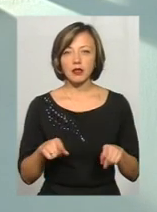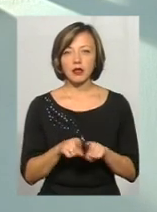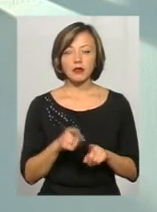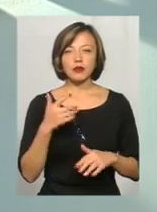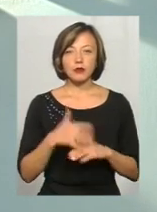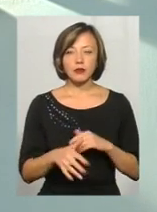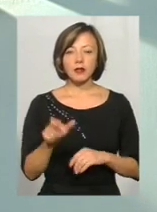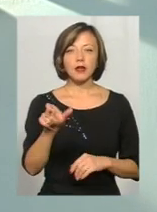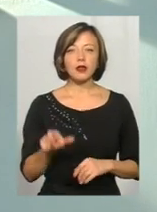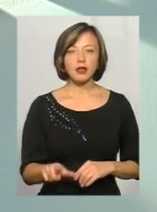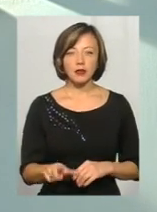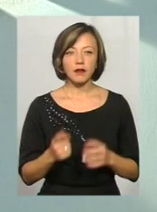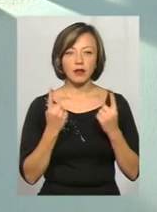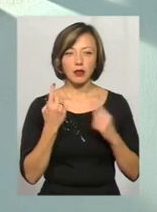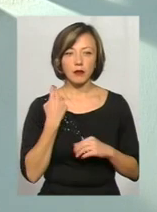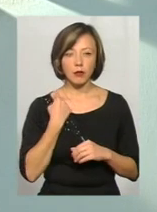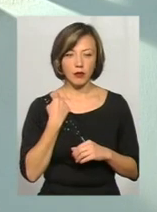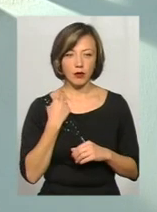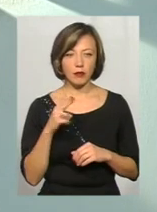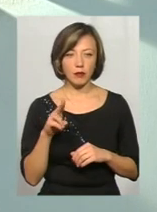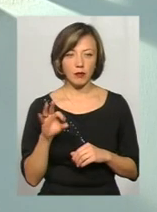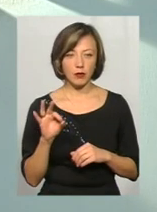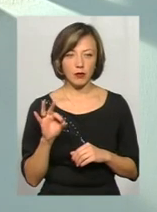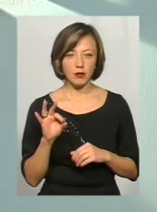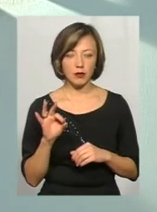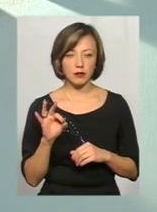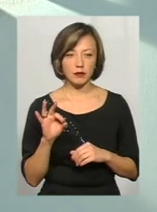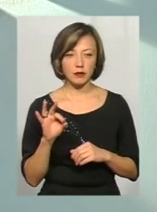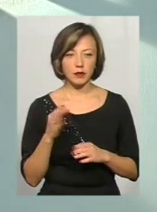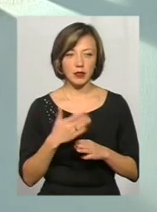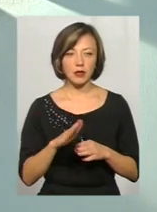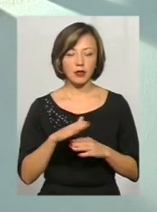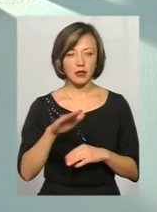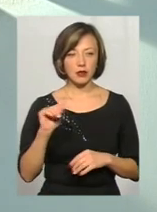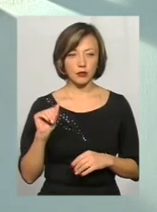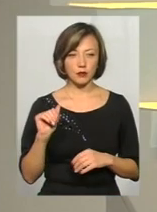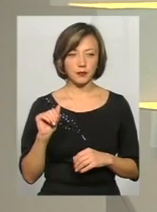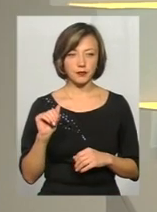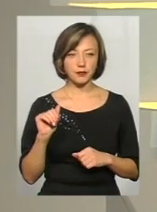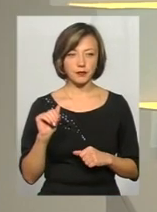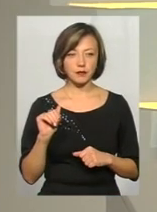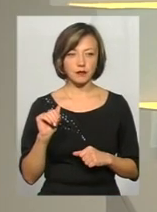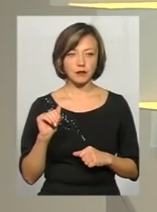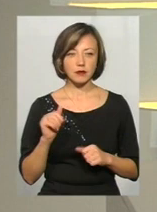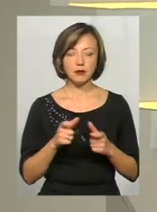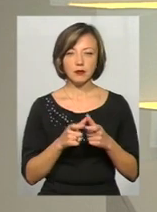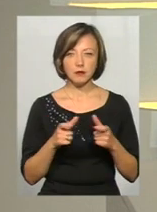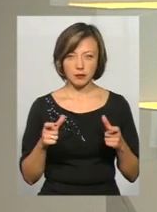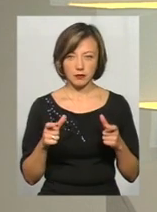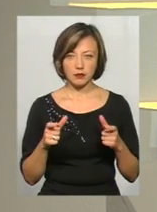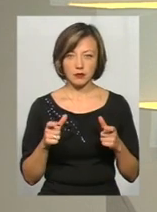у клієнта великий борг по кредитному, по кредитній карці